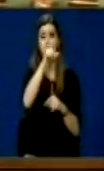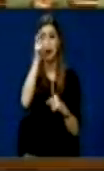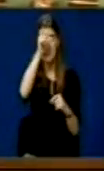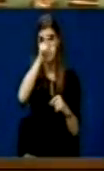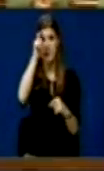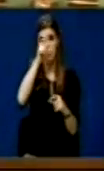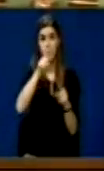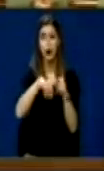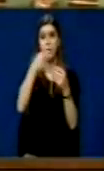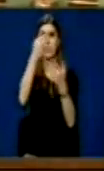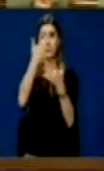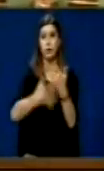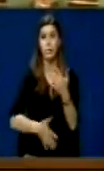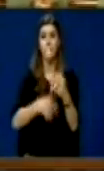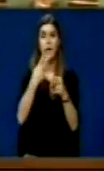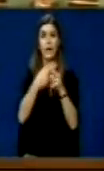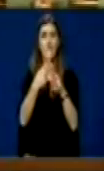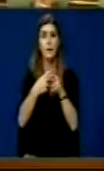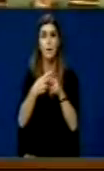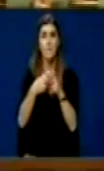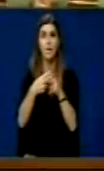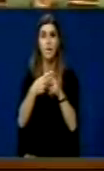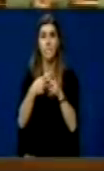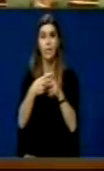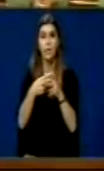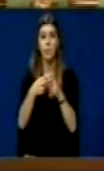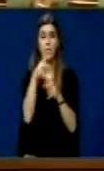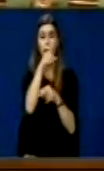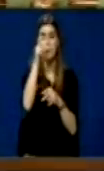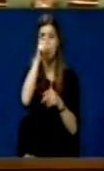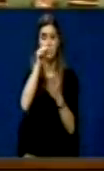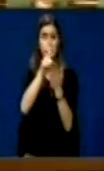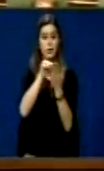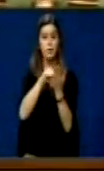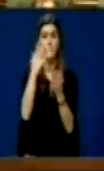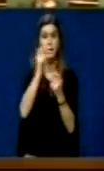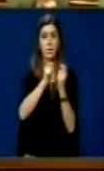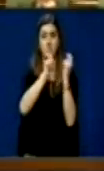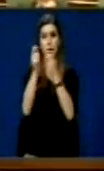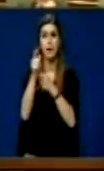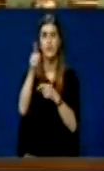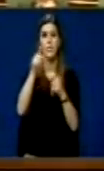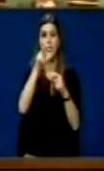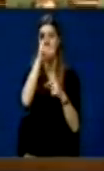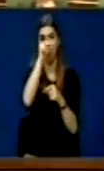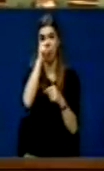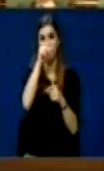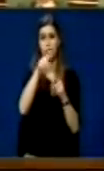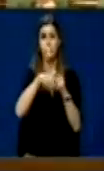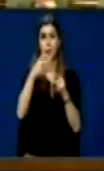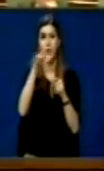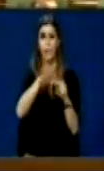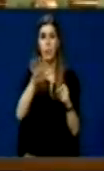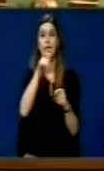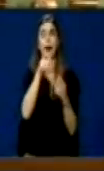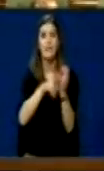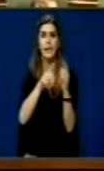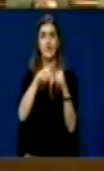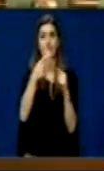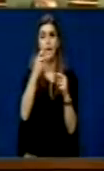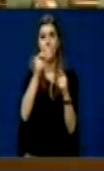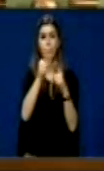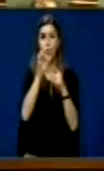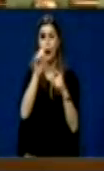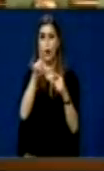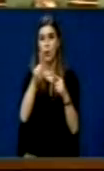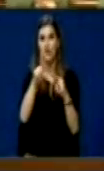emrave nëse ka mund të paraferëzoj shumë i listës e emrave që Serbija i ka dërguar në listën, i ka dërguar në interpol. Pra